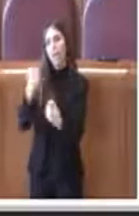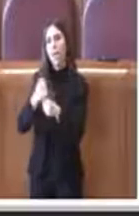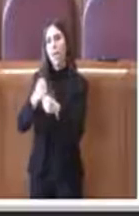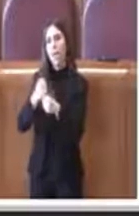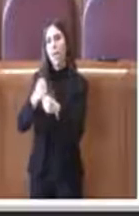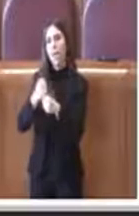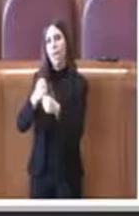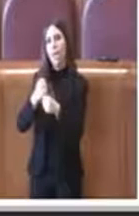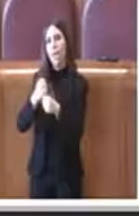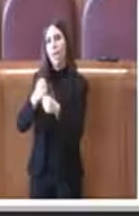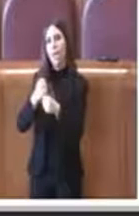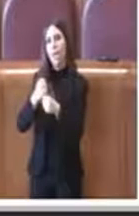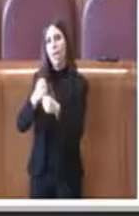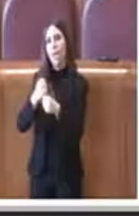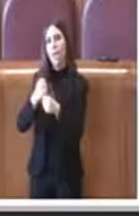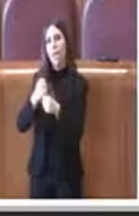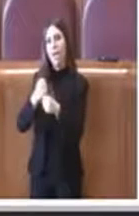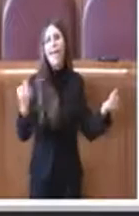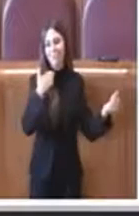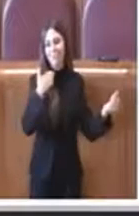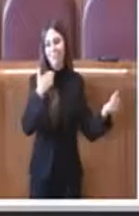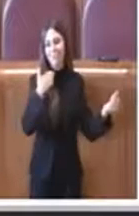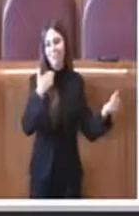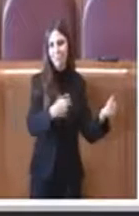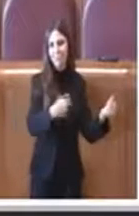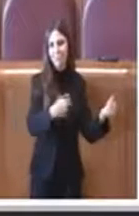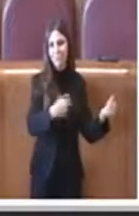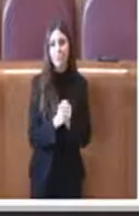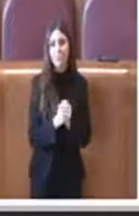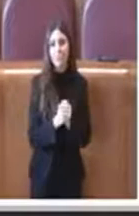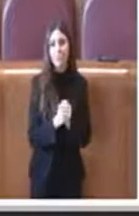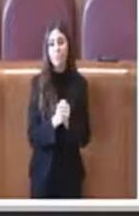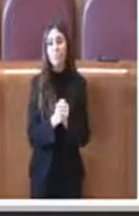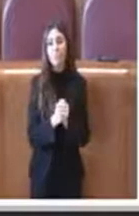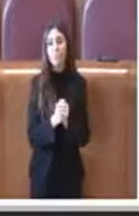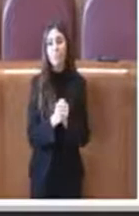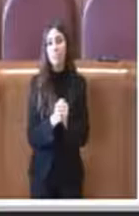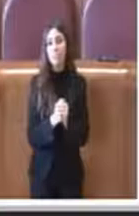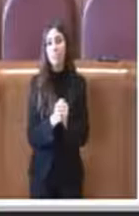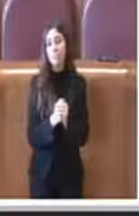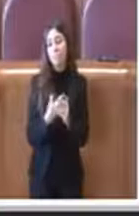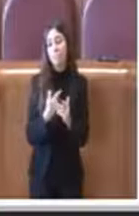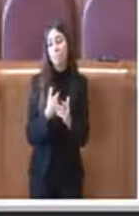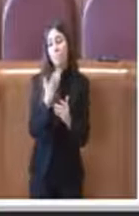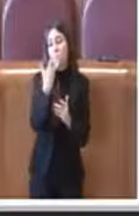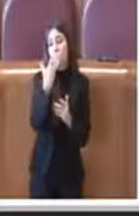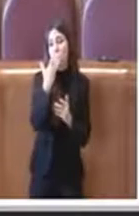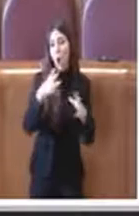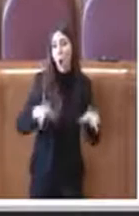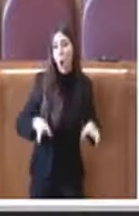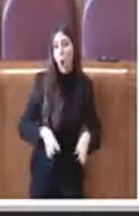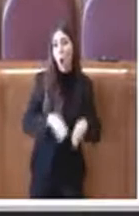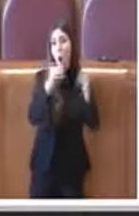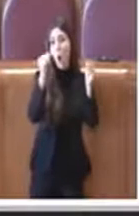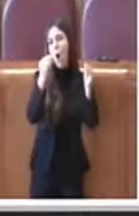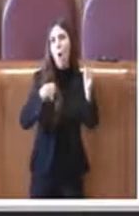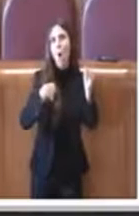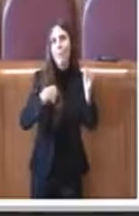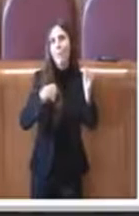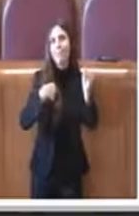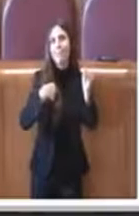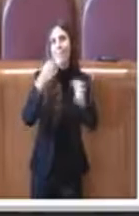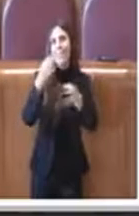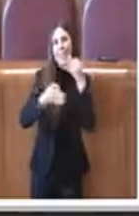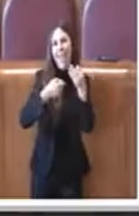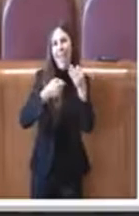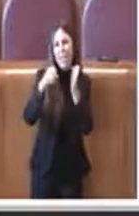Bene, grazie Presidente. Allora, io vorrei partire rifacendo un po' la cronistoria di quello